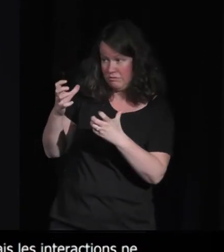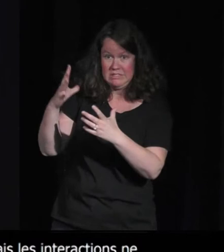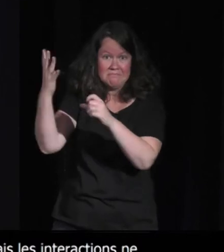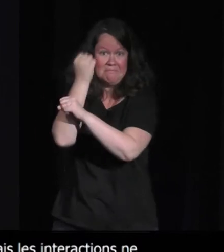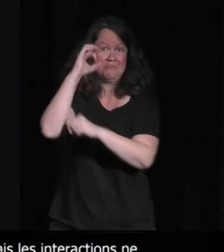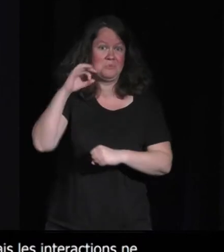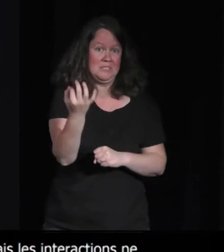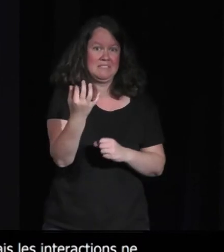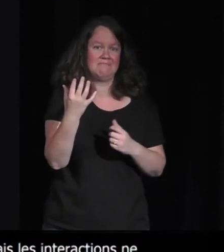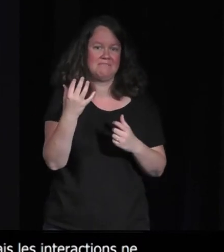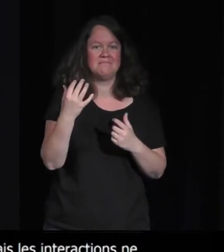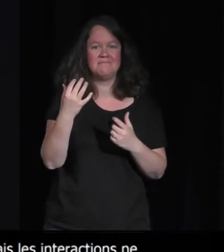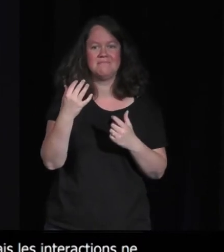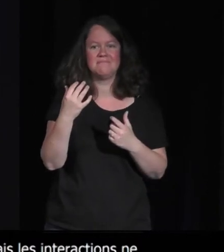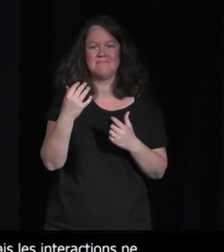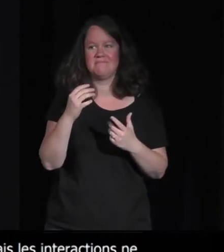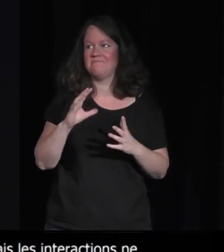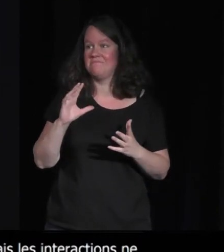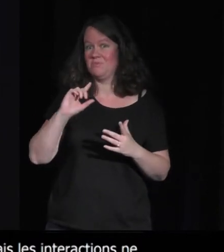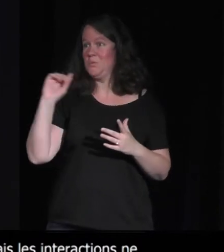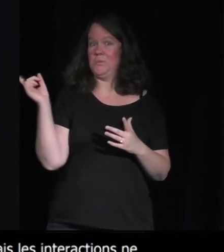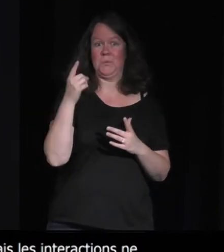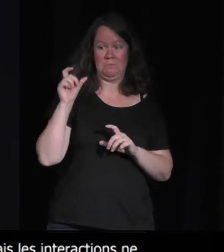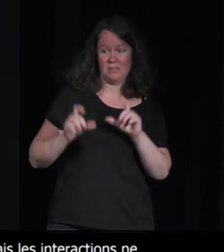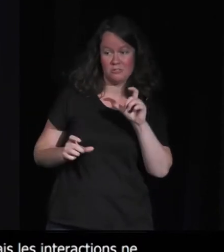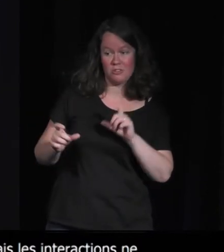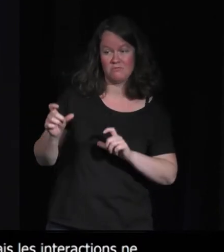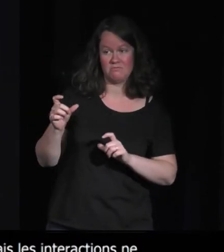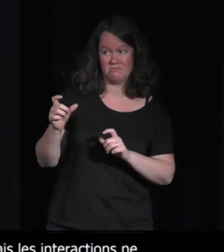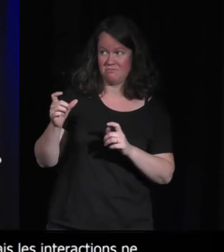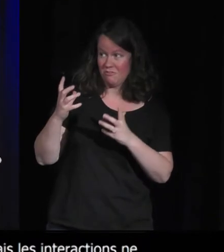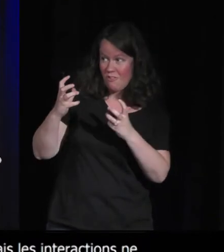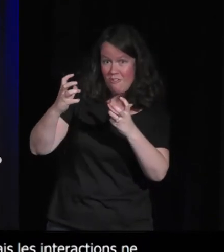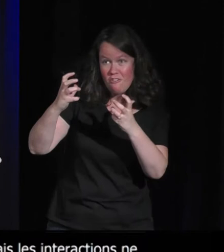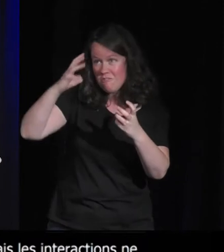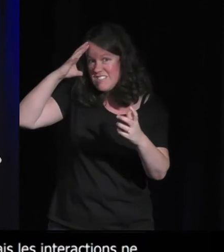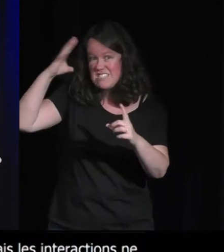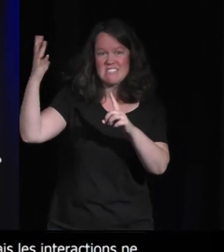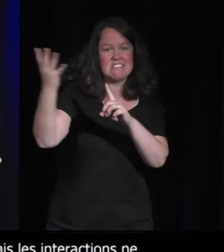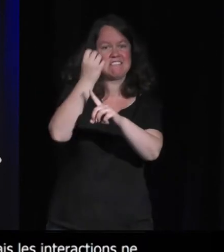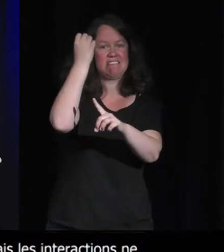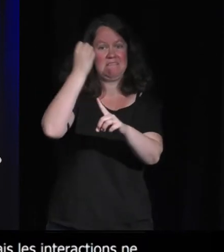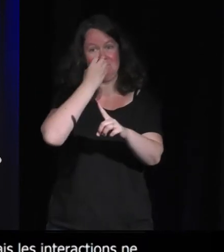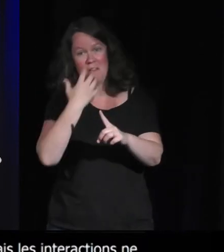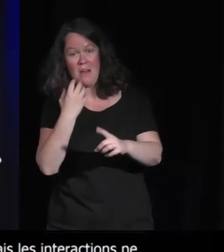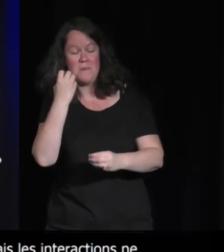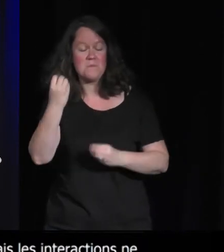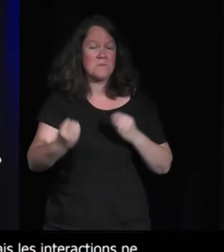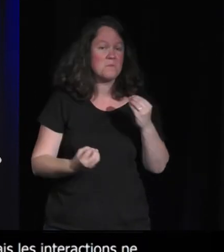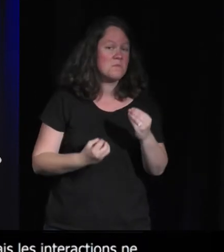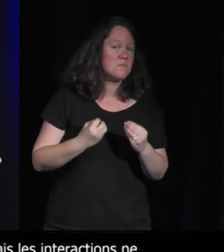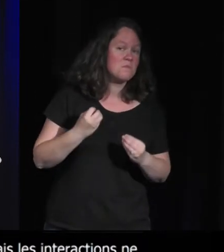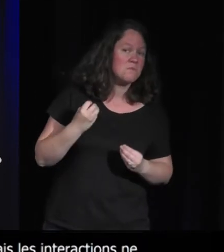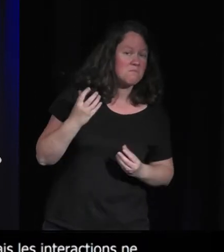un objectif sain ? Je ne sais pas. Est-ce que...